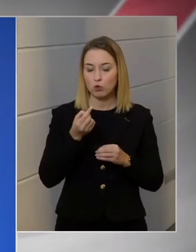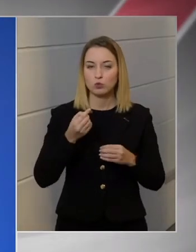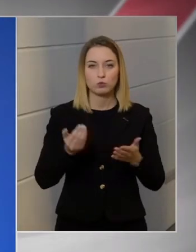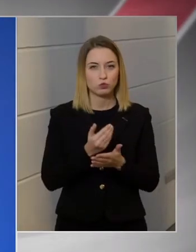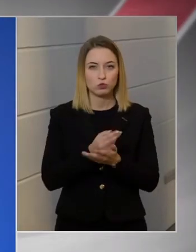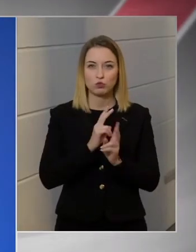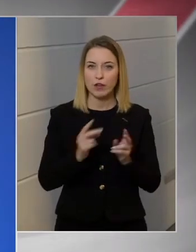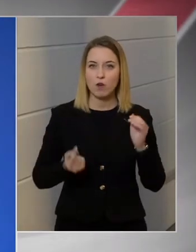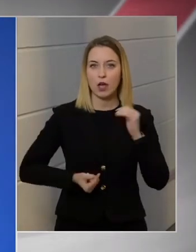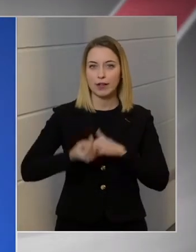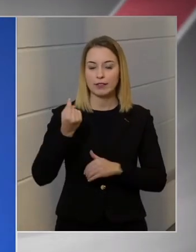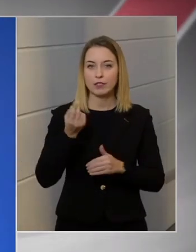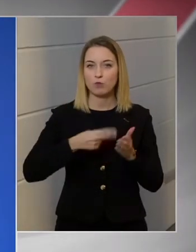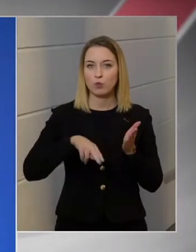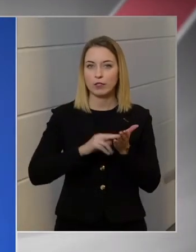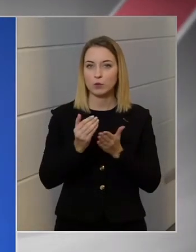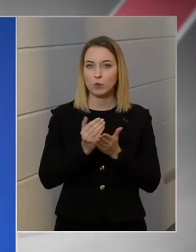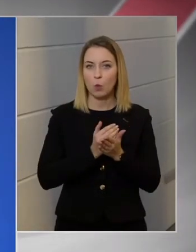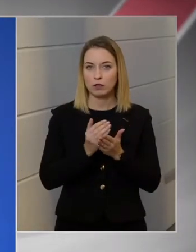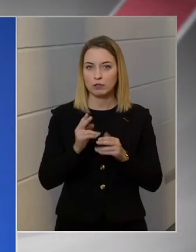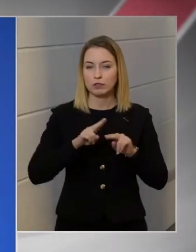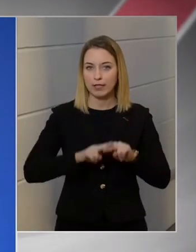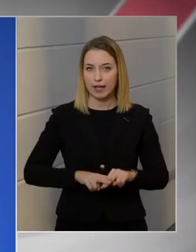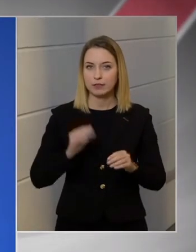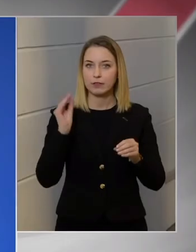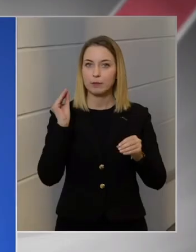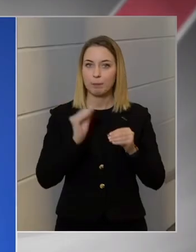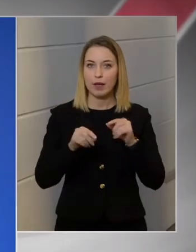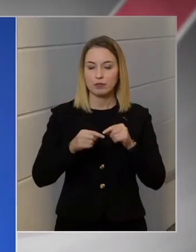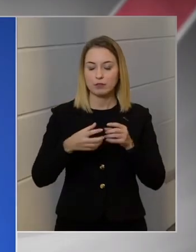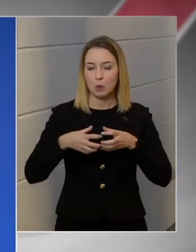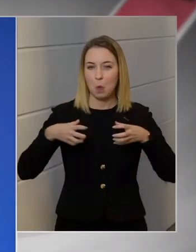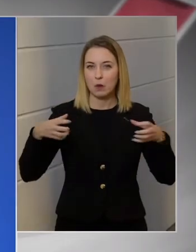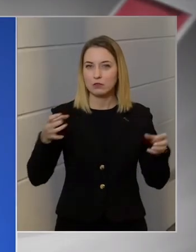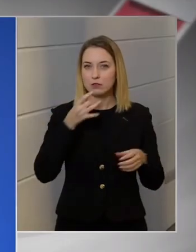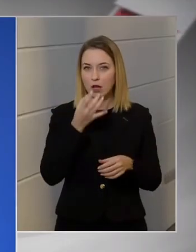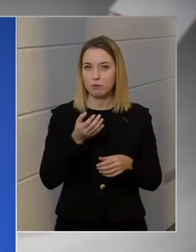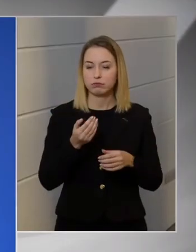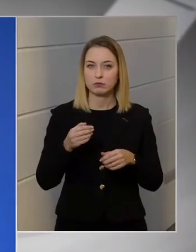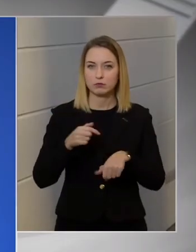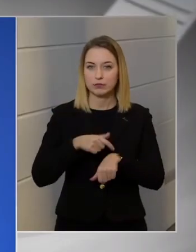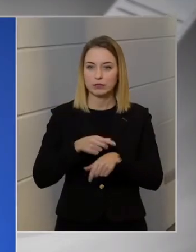jogrendre, mert különben egy ilyen intézkedés lényegesen hosszabb időt venne igénybe.